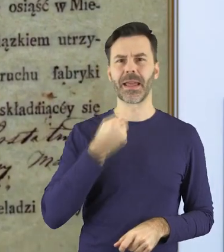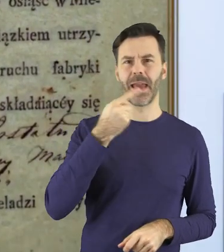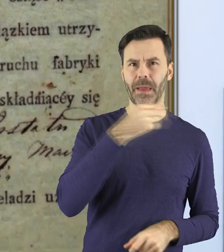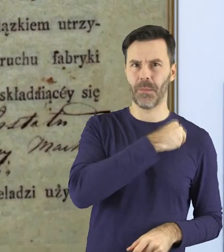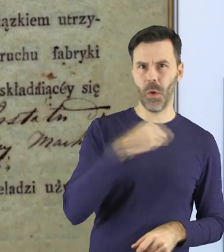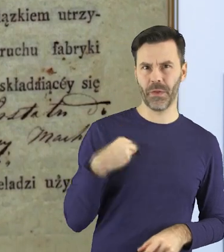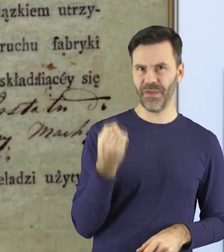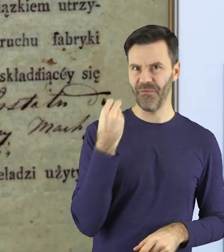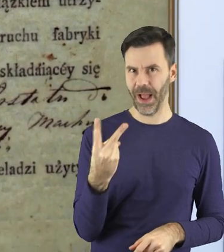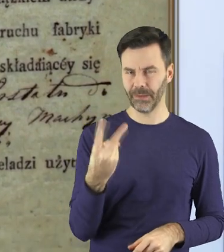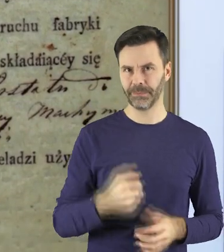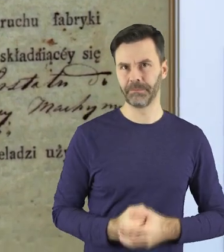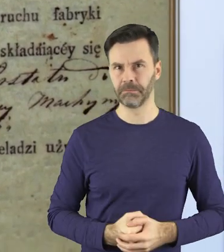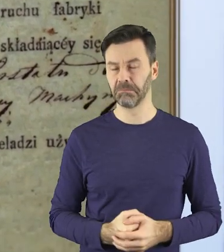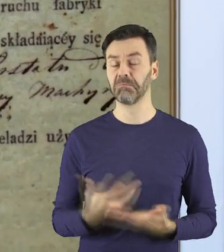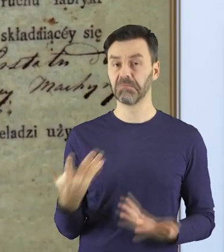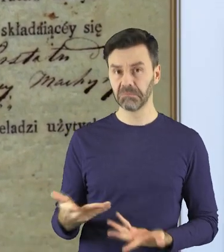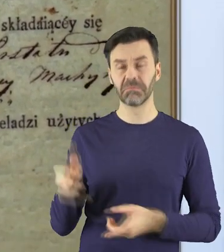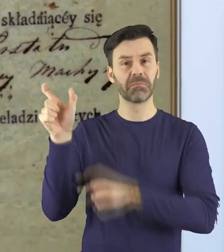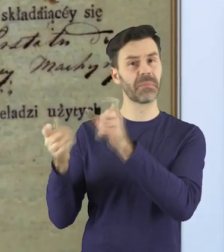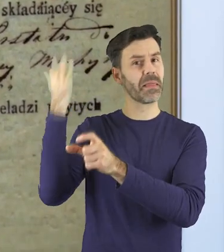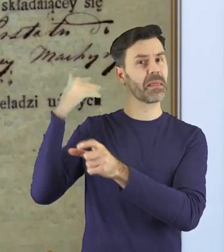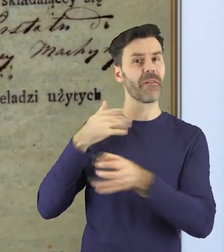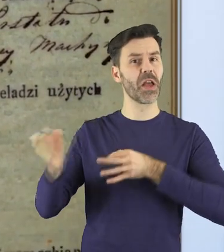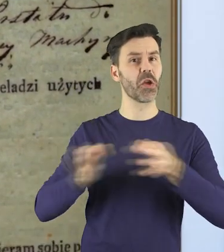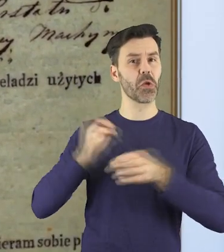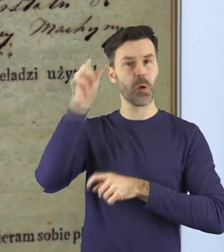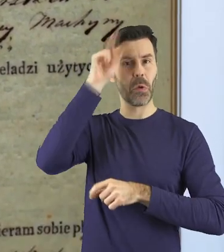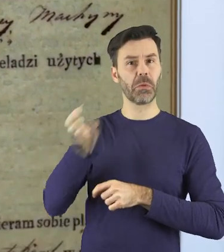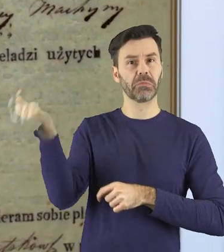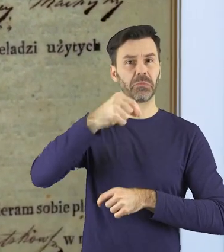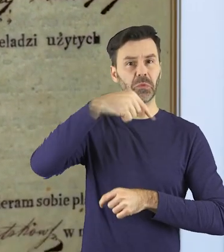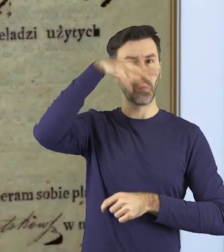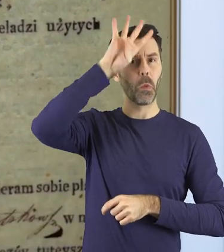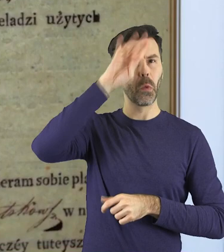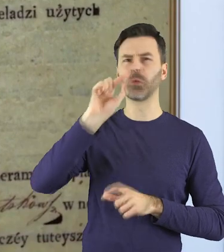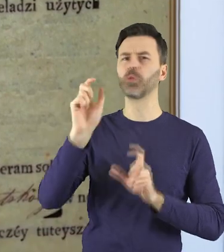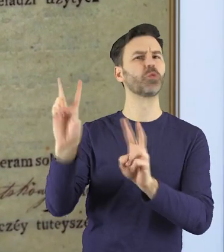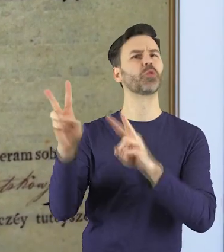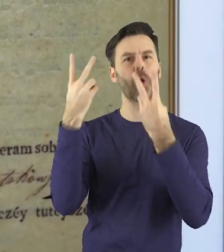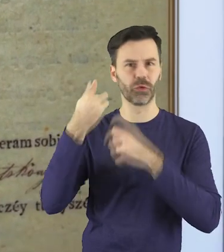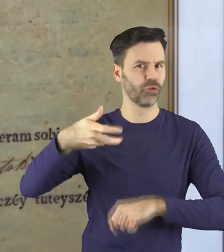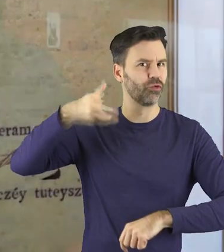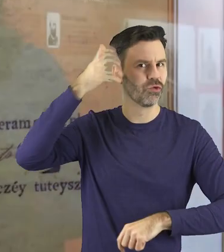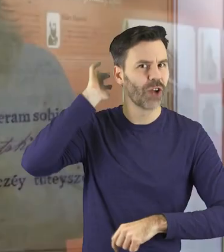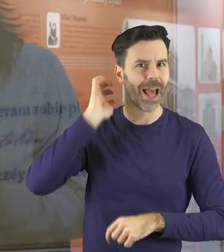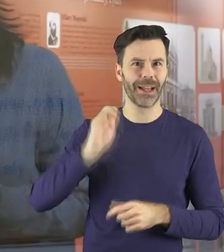niemieckim i w języku polskim. Pierwsi osadnicy, którzy przyjeżdżali do Łodzi, pochodzili głównie z